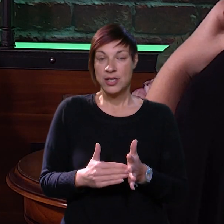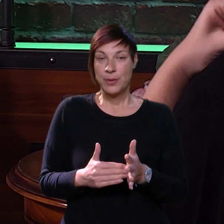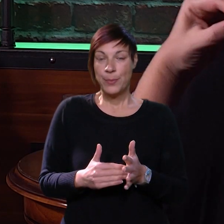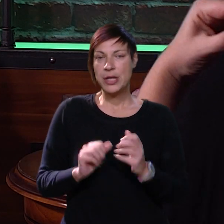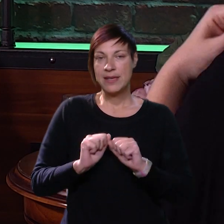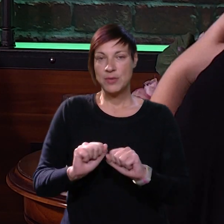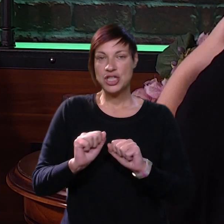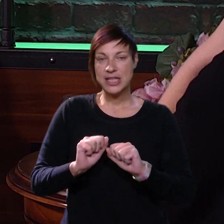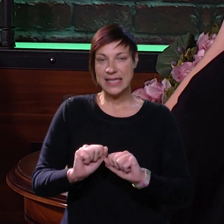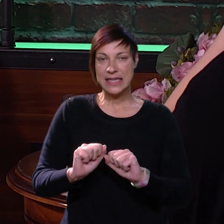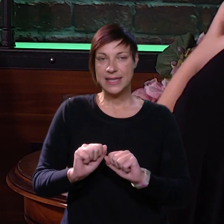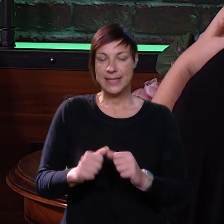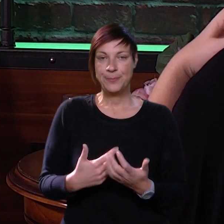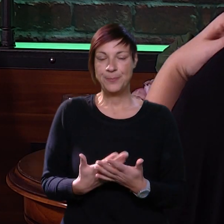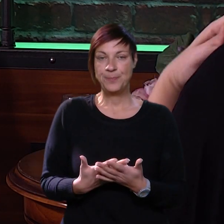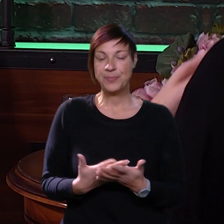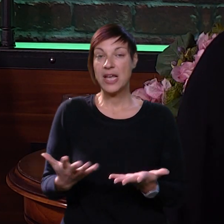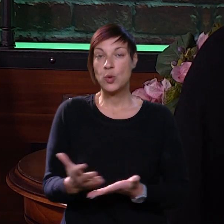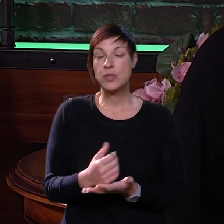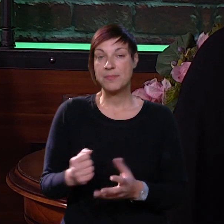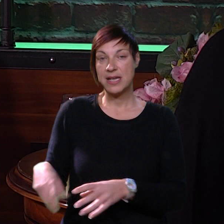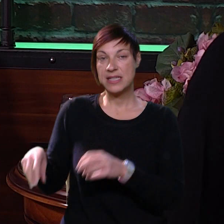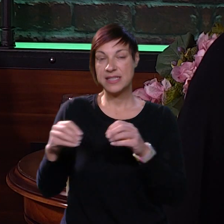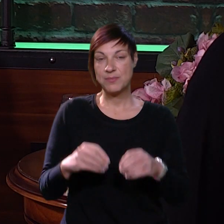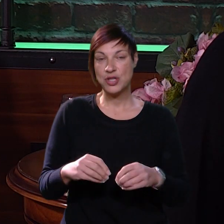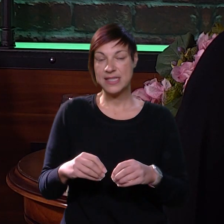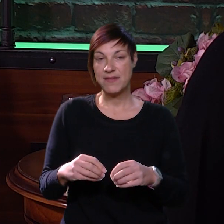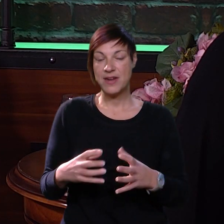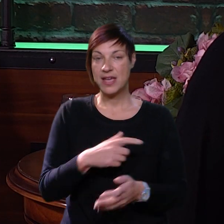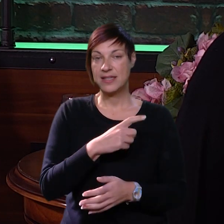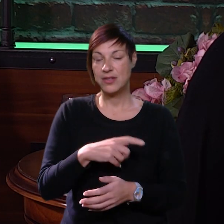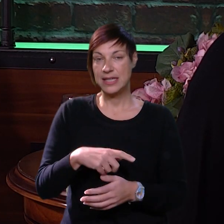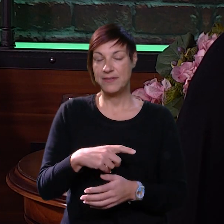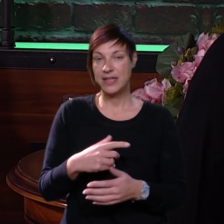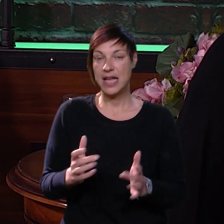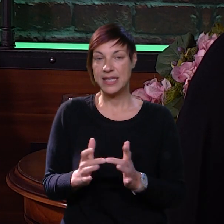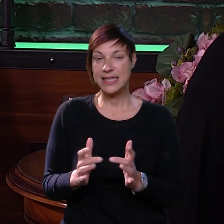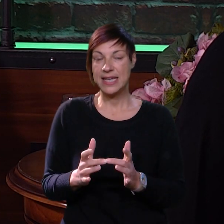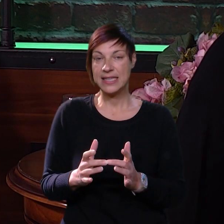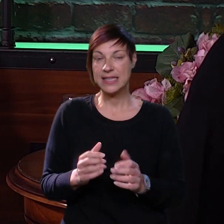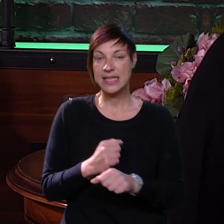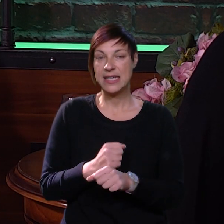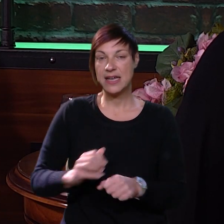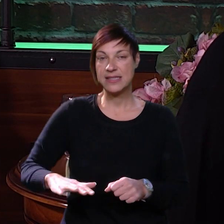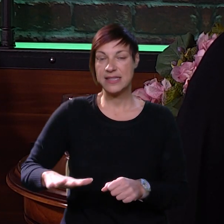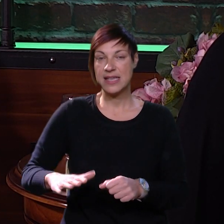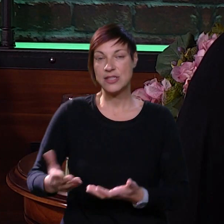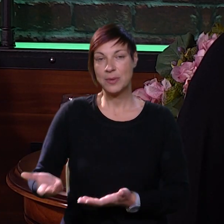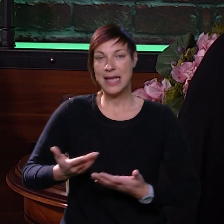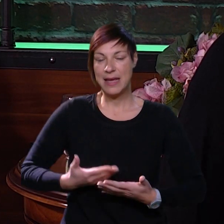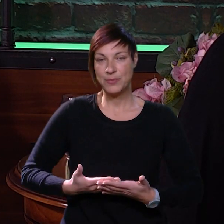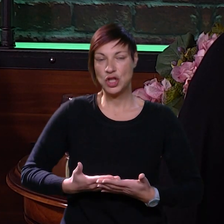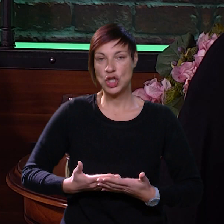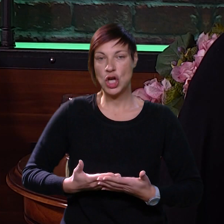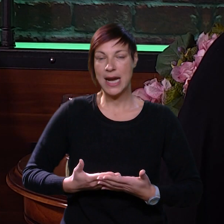potrebno i što nas štiti, ali uspjeli smo se vratiti u taj individualni, odnosno direktni rod s djecom gdje nam djeca